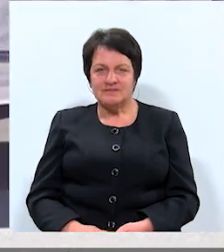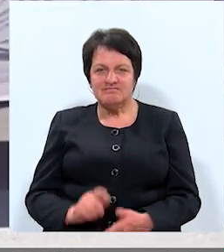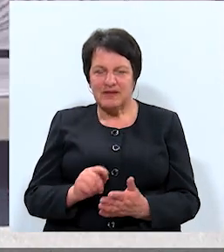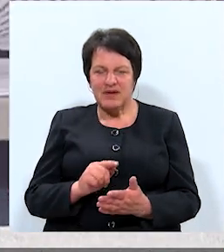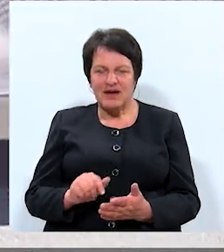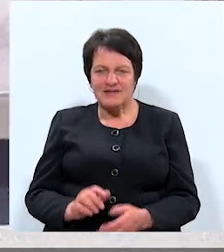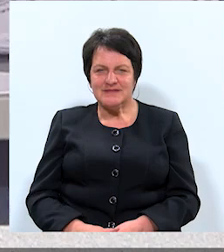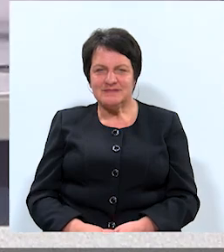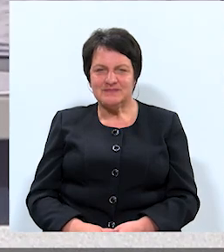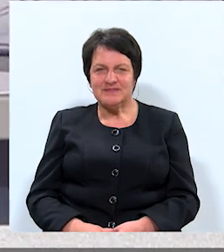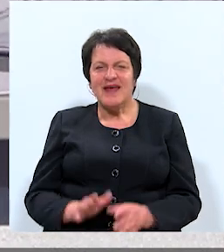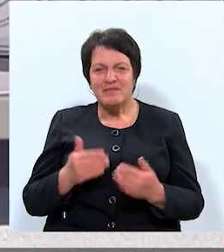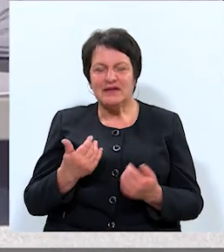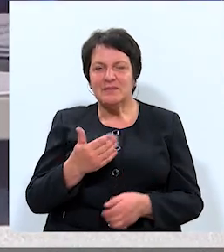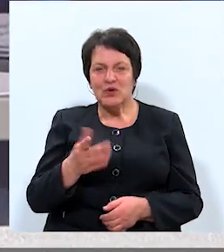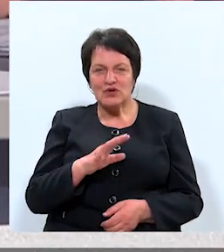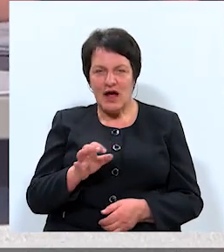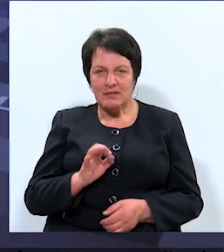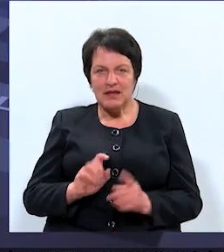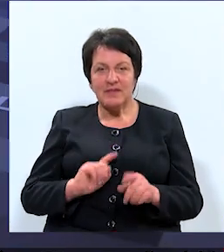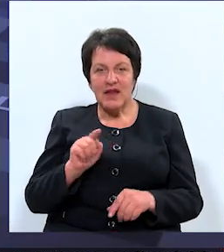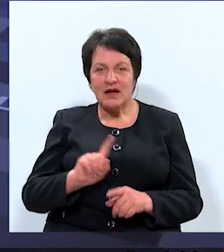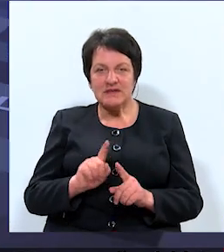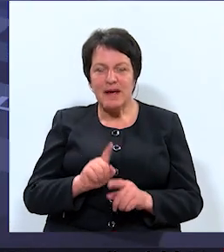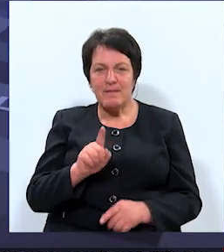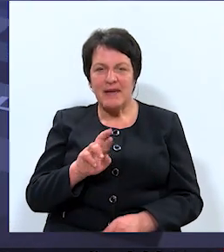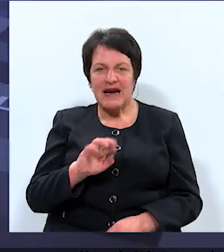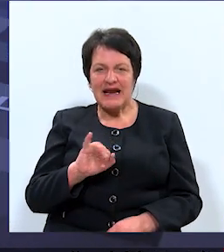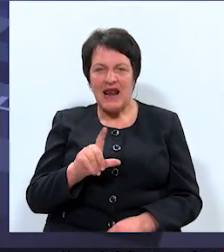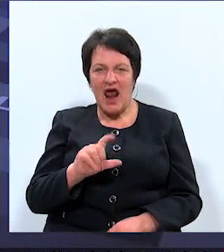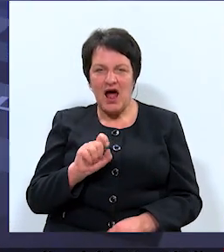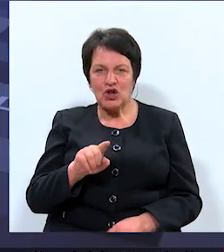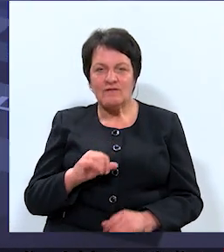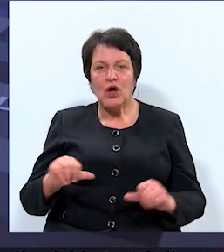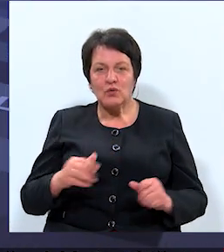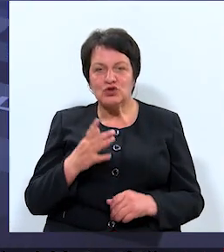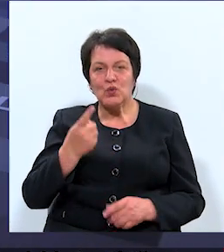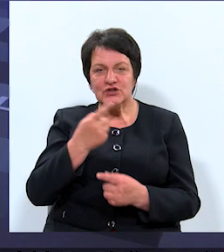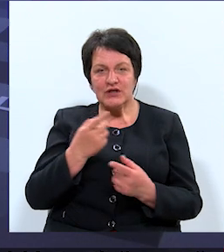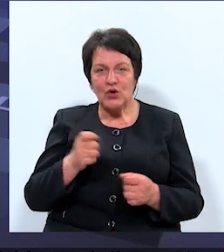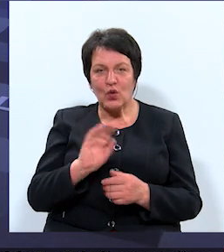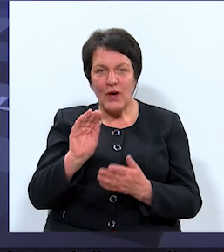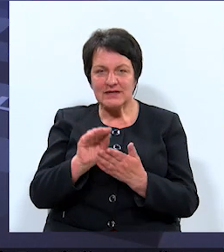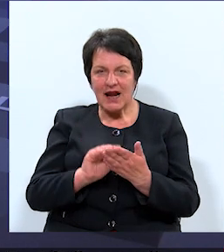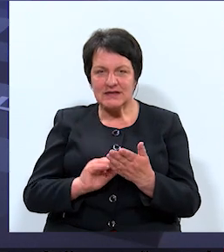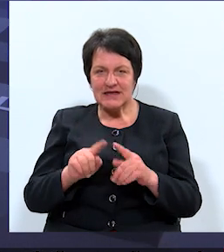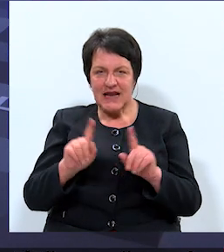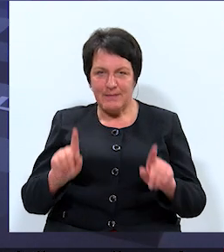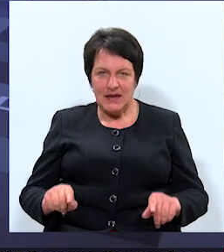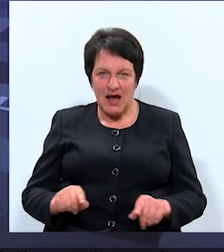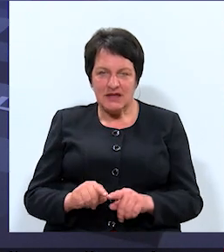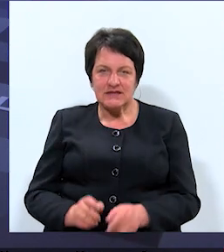Nepareizi. Paldies par jūsu atbildēm. Nākamais ir prelātāvkungs, kurš ziņo, ko sarakstījis Lapiņās.